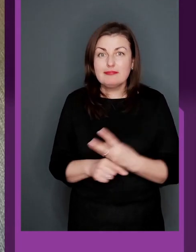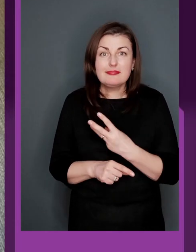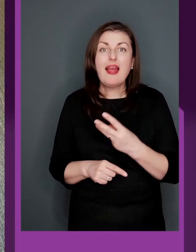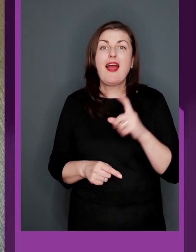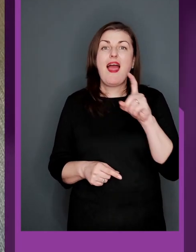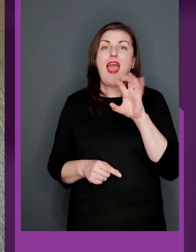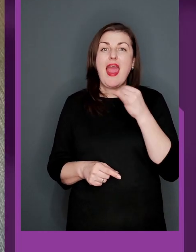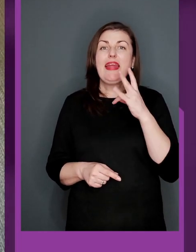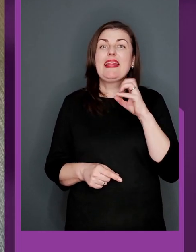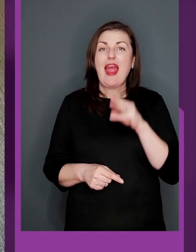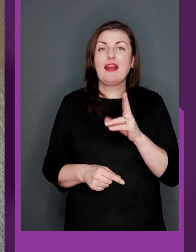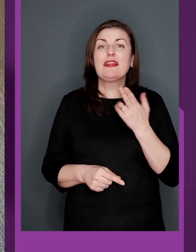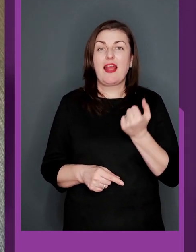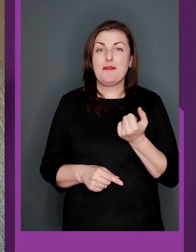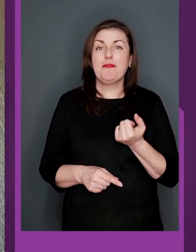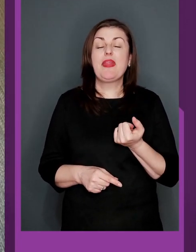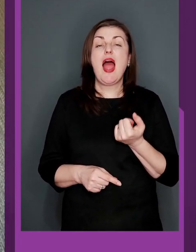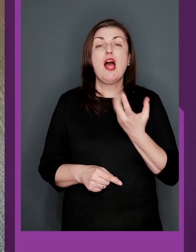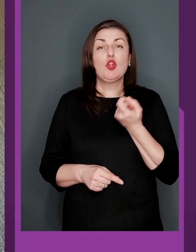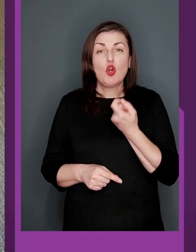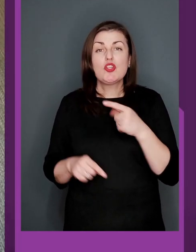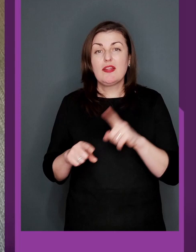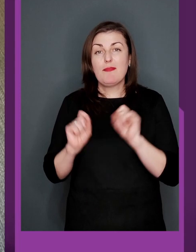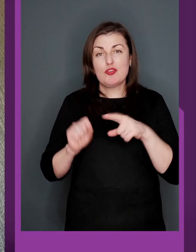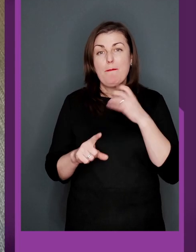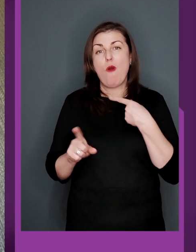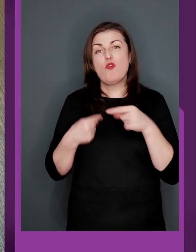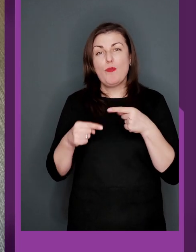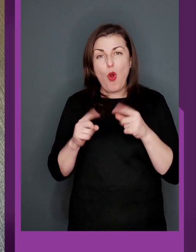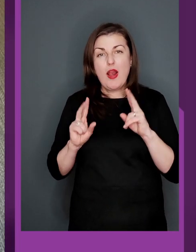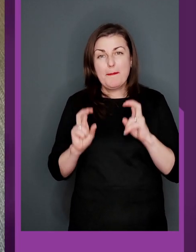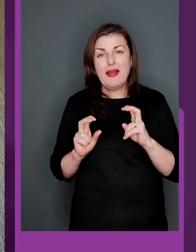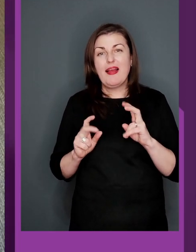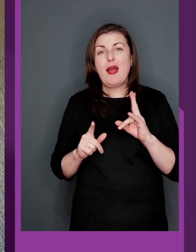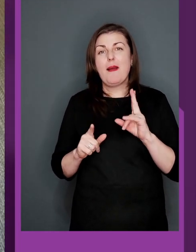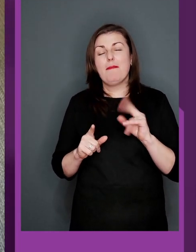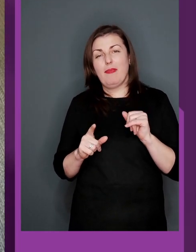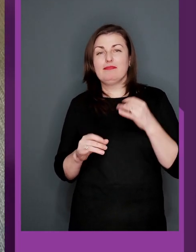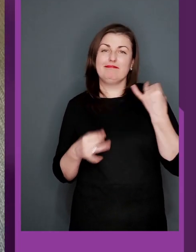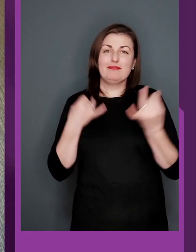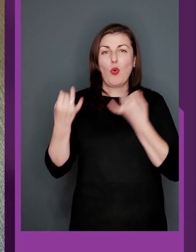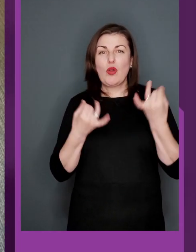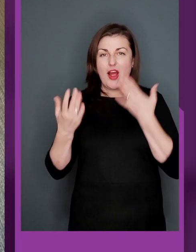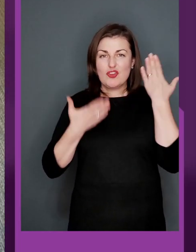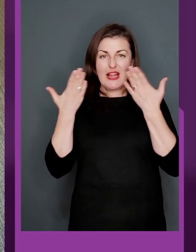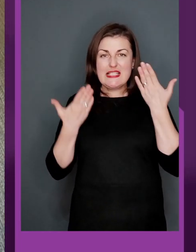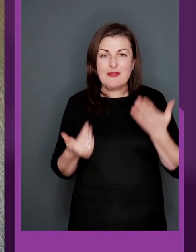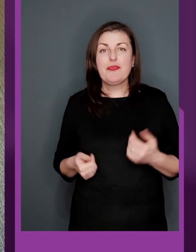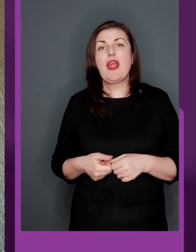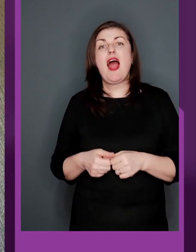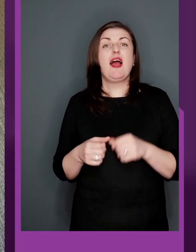трошечки, так, можна сказати, по-футбольному, не сказати, покоражилися.